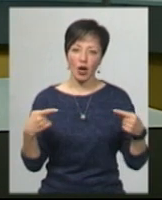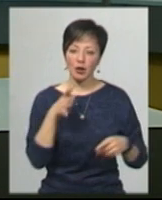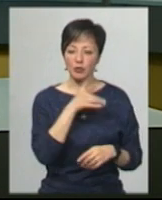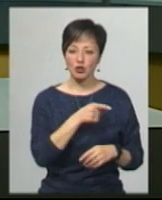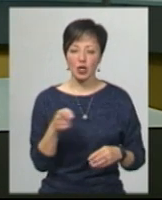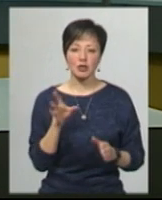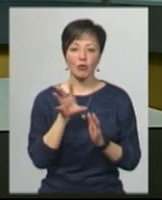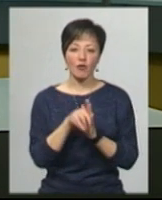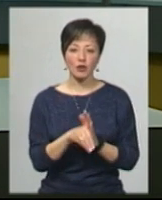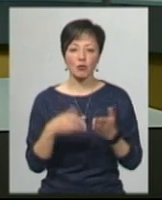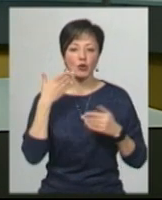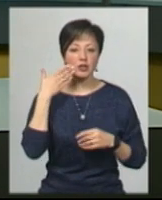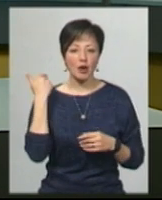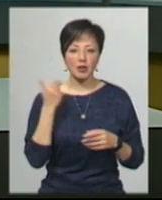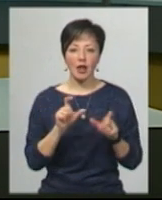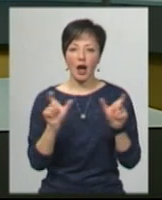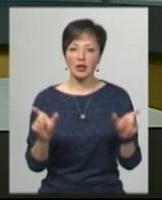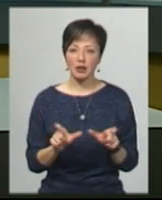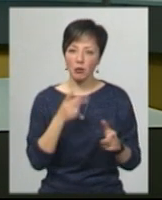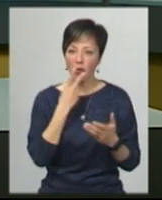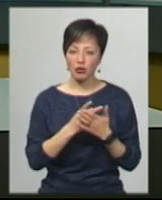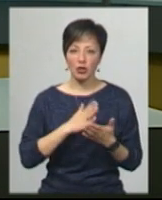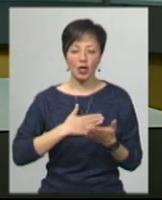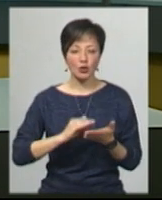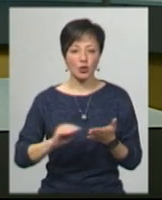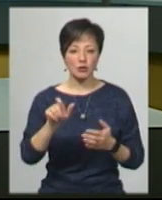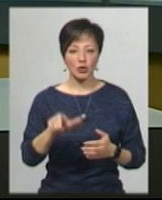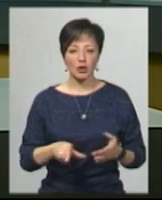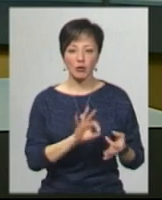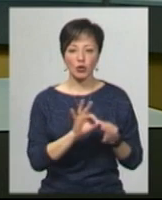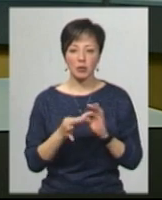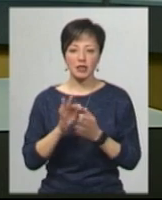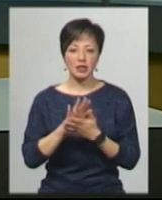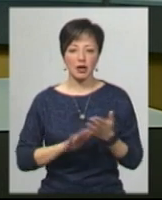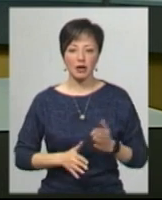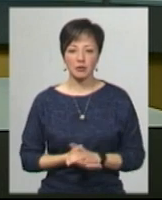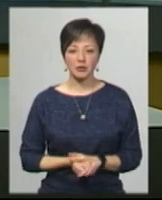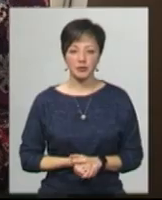запровадження послаблення карантину, бачила наша знімальна група. Подробиці далі.